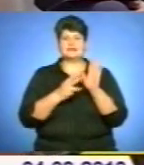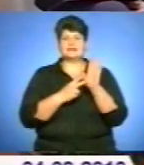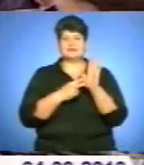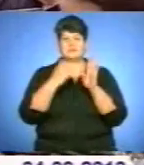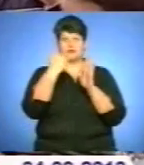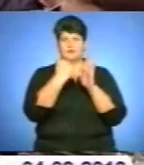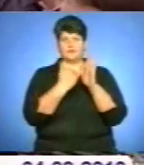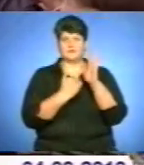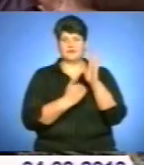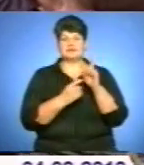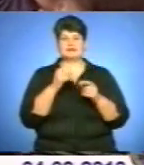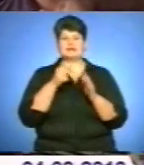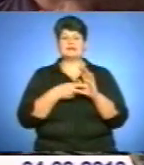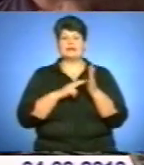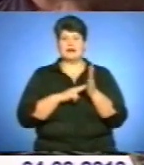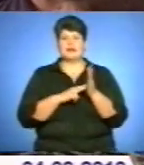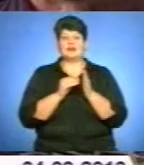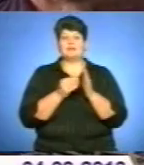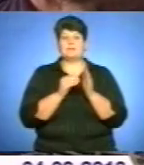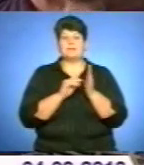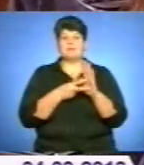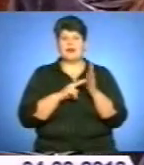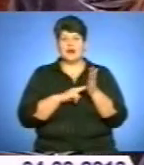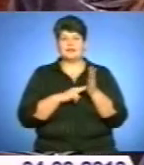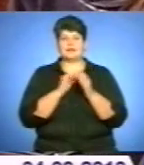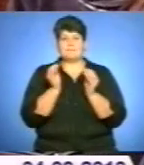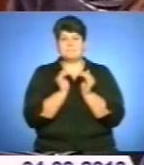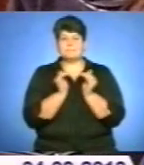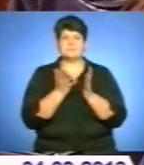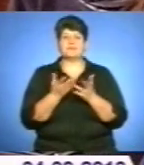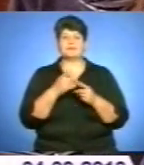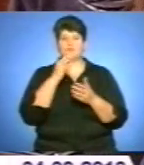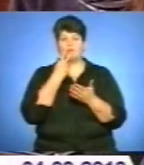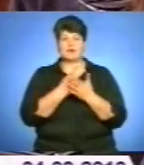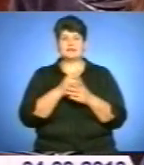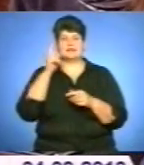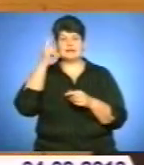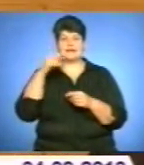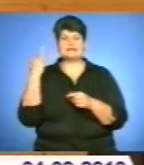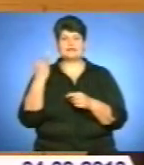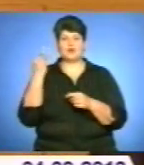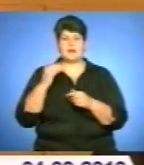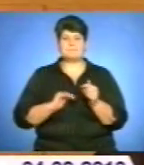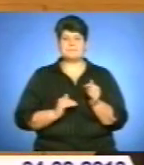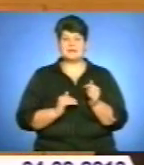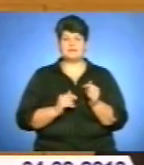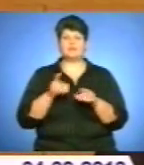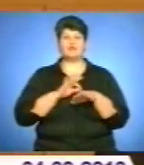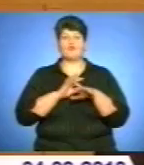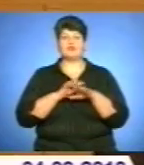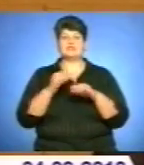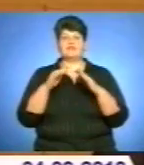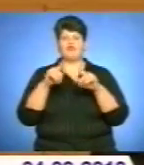в яких школярі складали міні-бізнес-плани, резюме, виявляли ділову інтуїцію та показували знання з історії бізнесу. Він проводиться у рамках